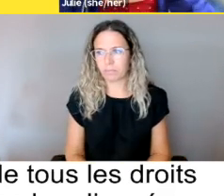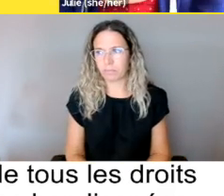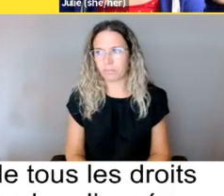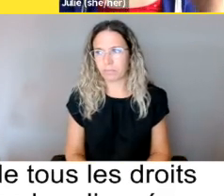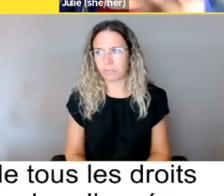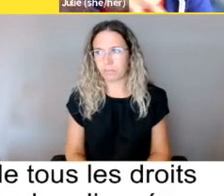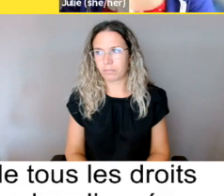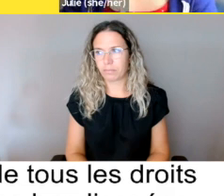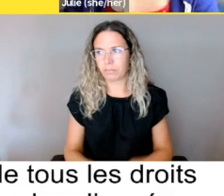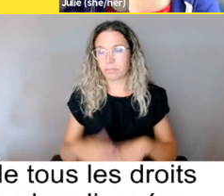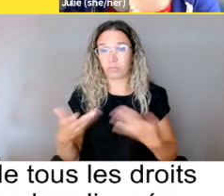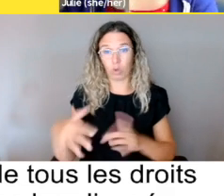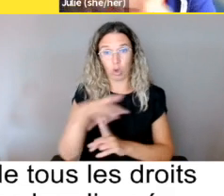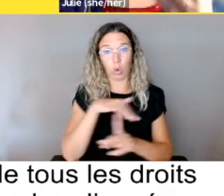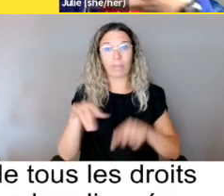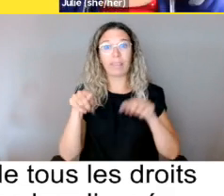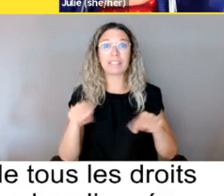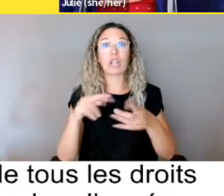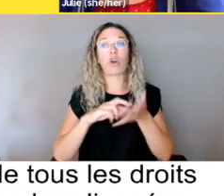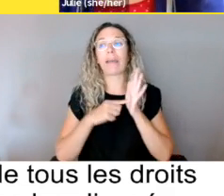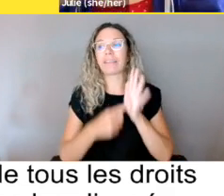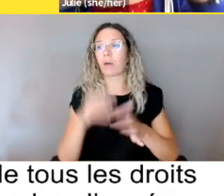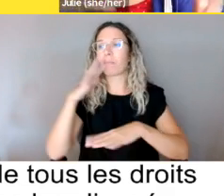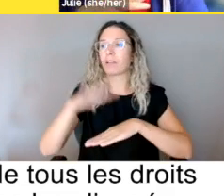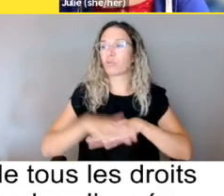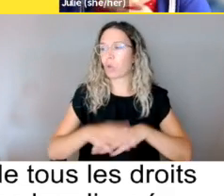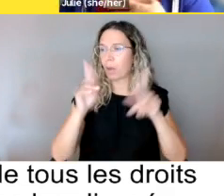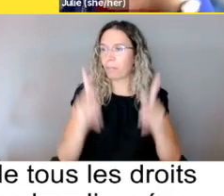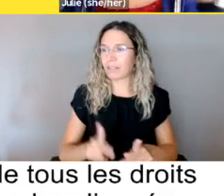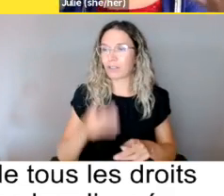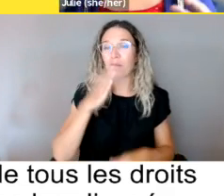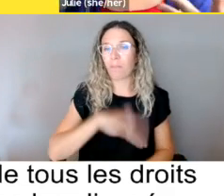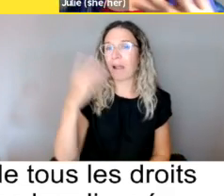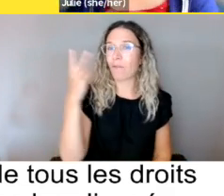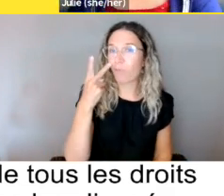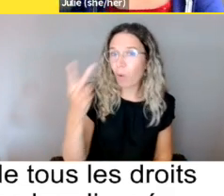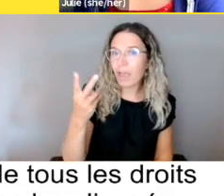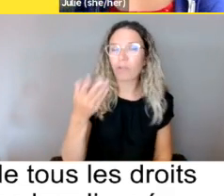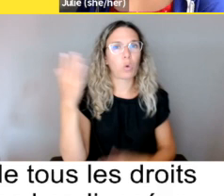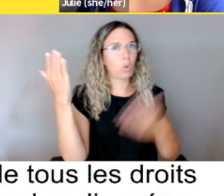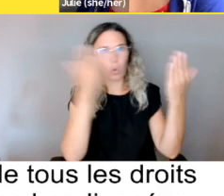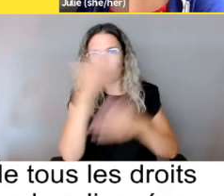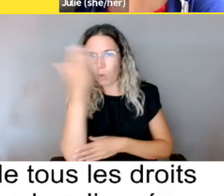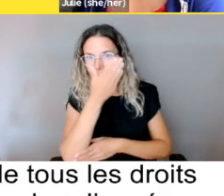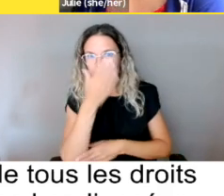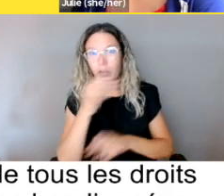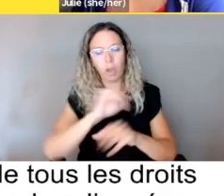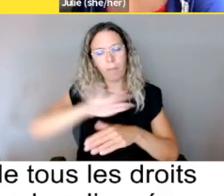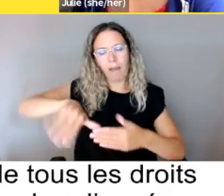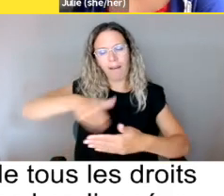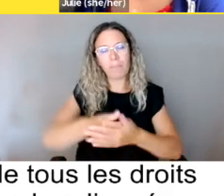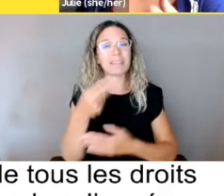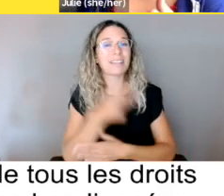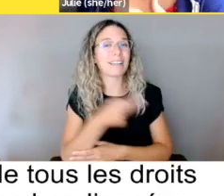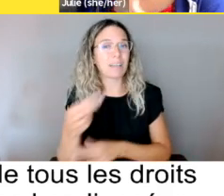Donc, dans ce contexte-ci, ça pourrait être, évidemment, on parle d'une personne malvoyante ou non-voyante, et un moyen de pallier leur